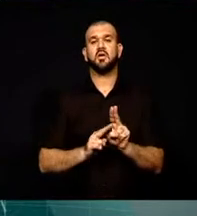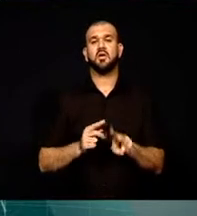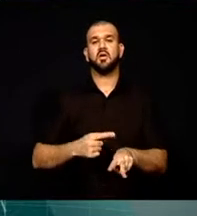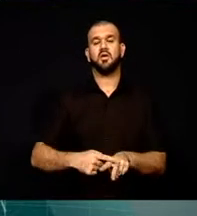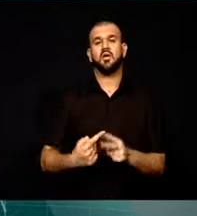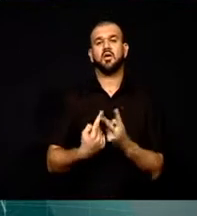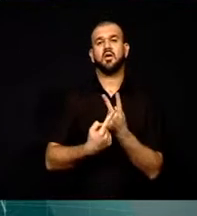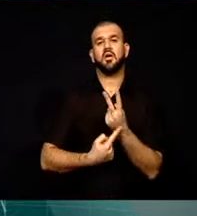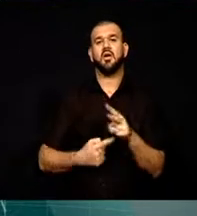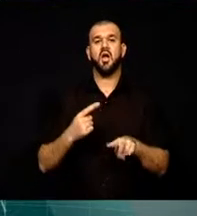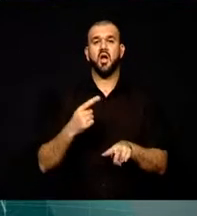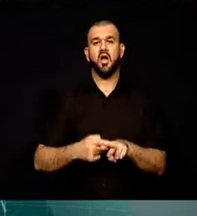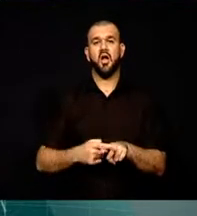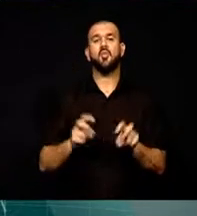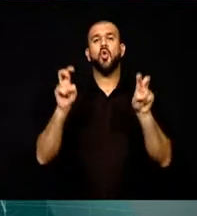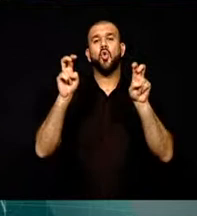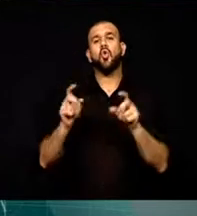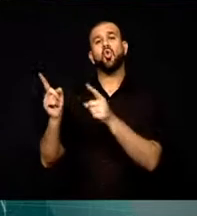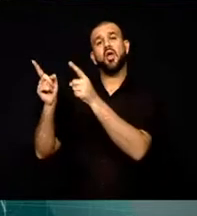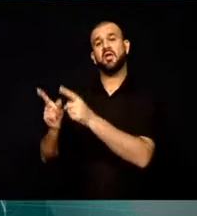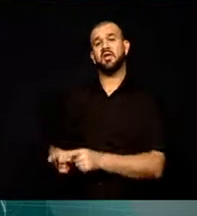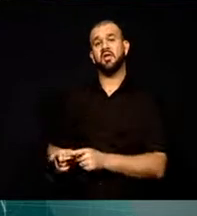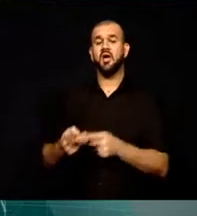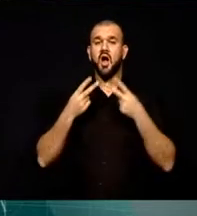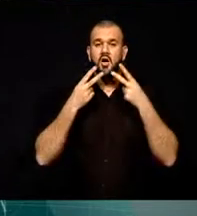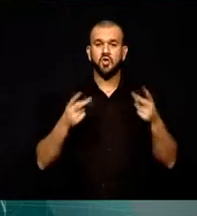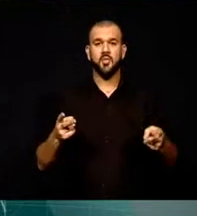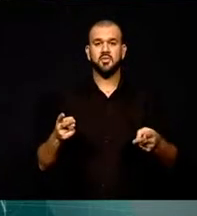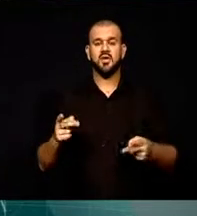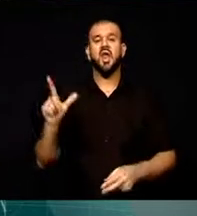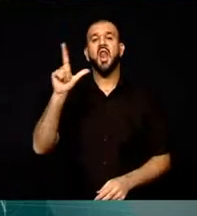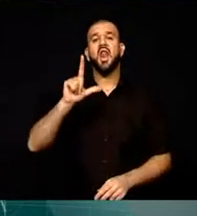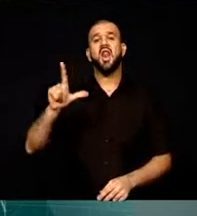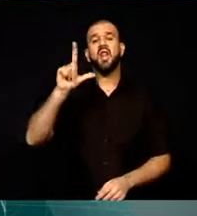'un üye sayısının 210'a yükseldiğini kaydetti.